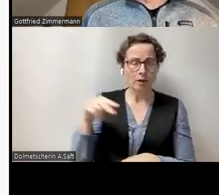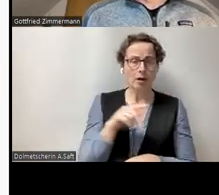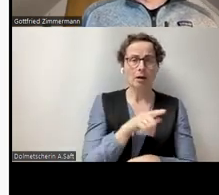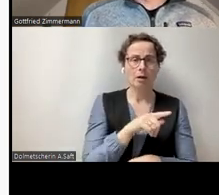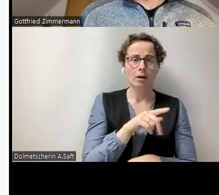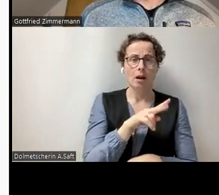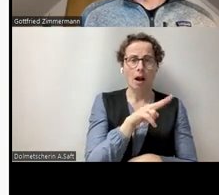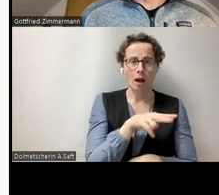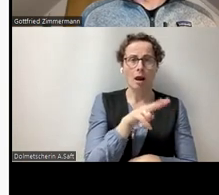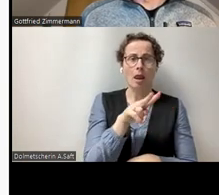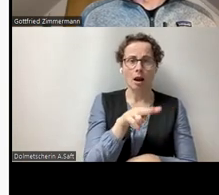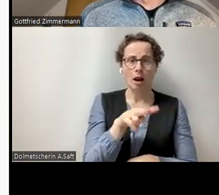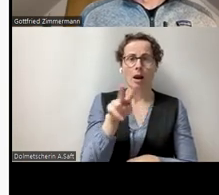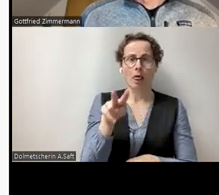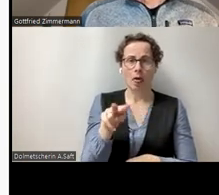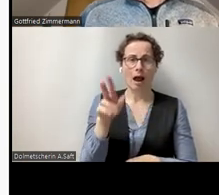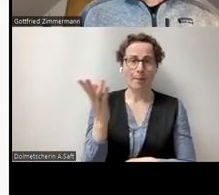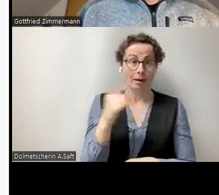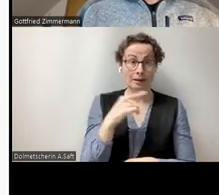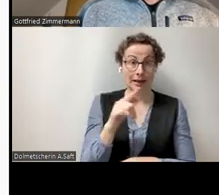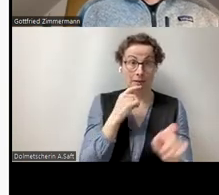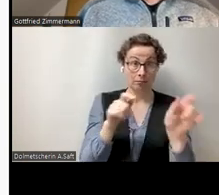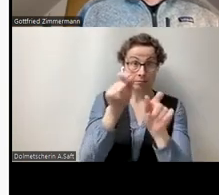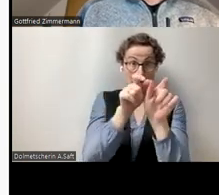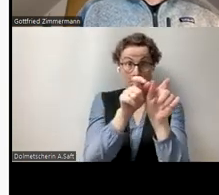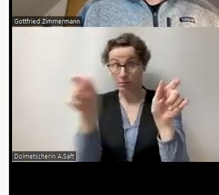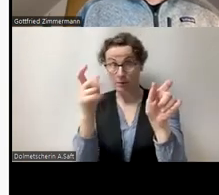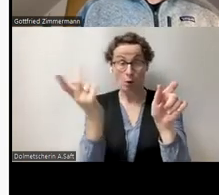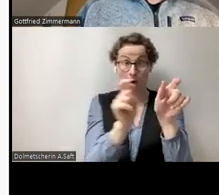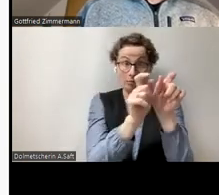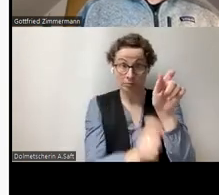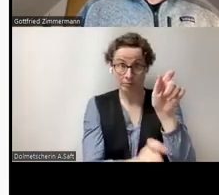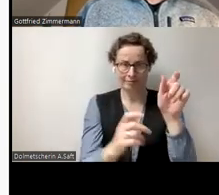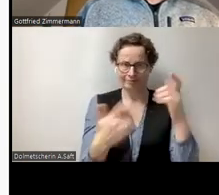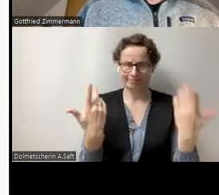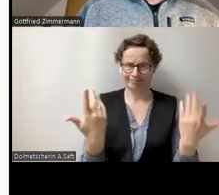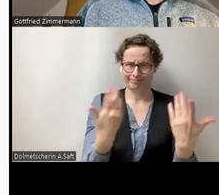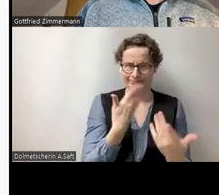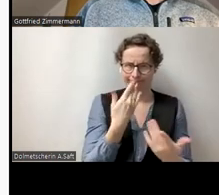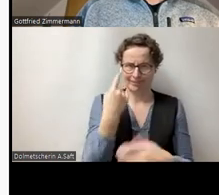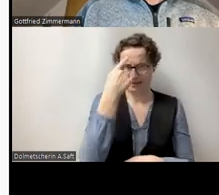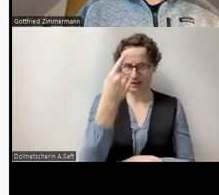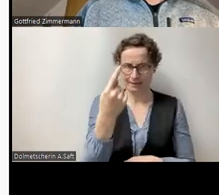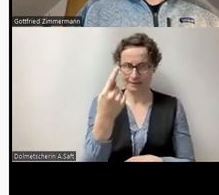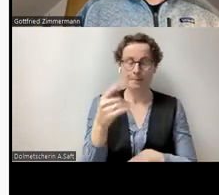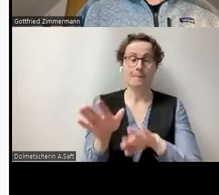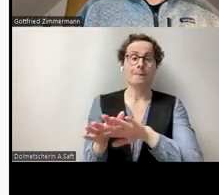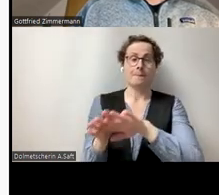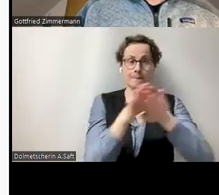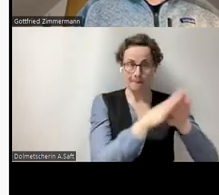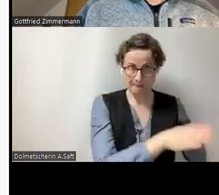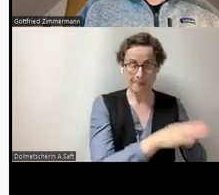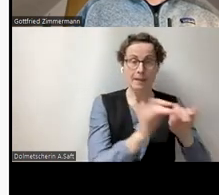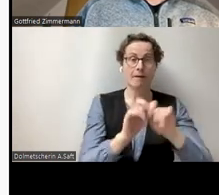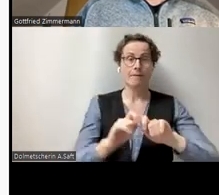angeordnet sind, dann macht das keinen Sinn. Und dann habe ich zusätzlich eben auf der nächsten Folie diese